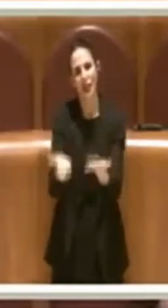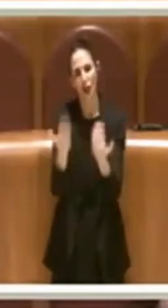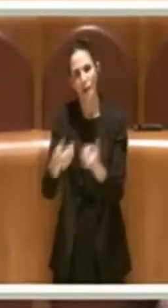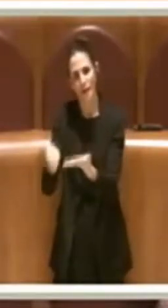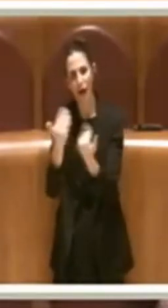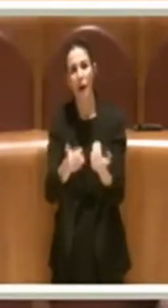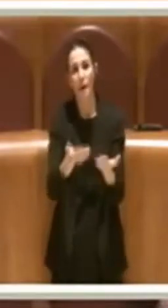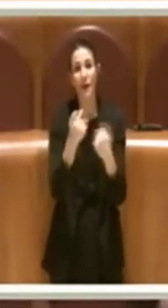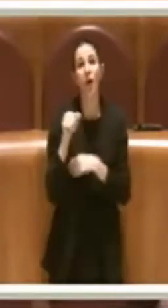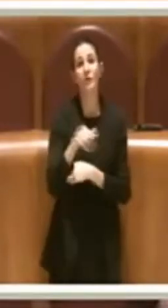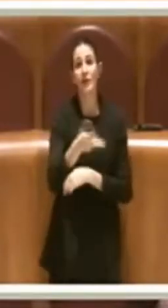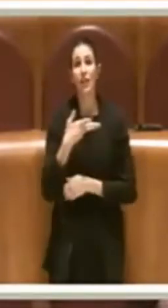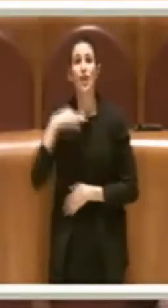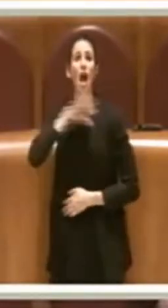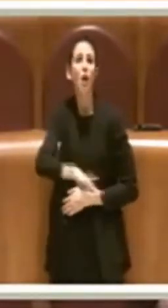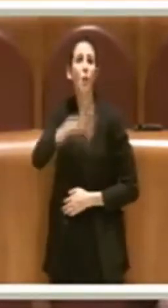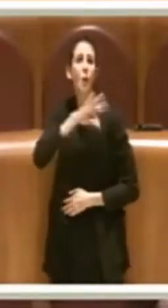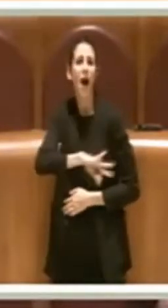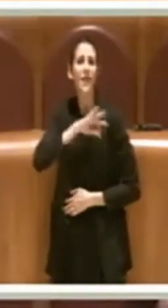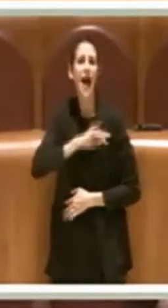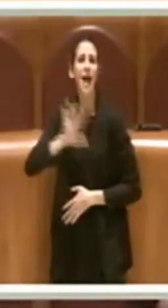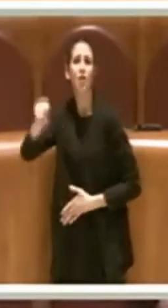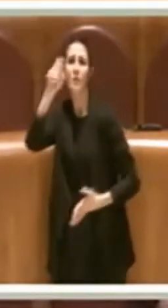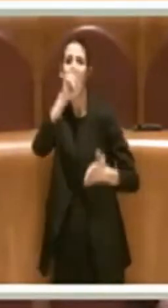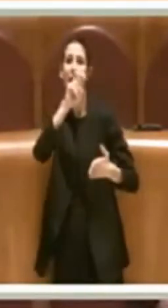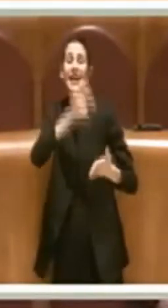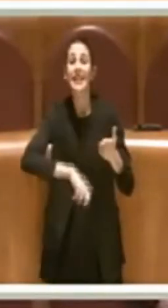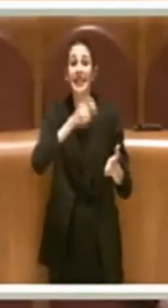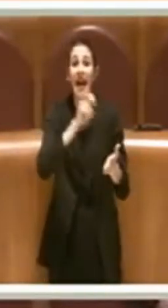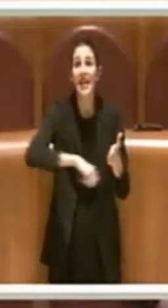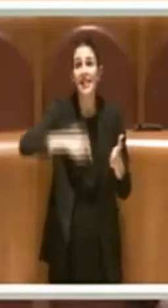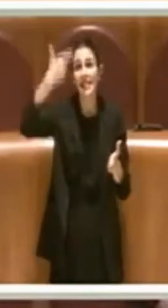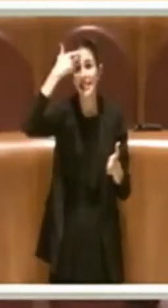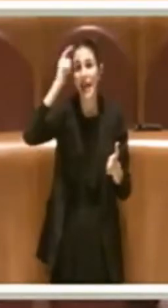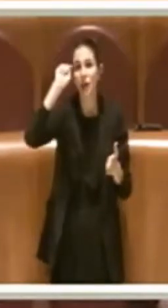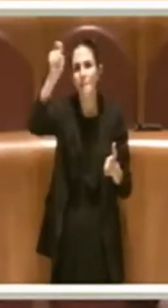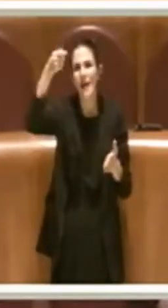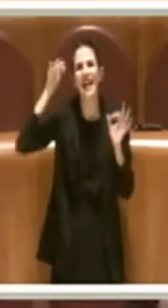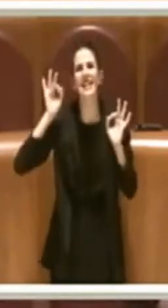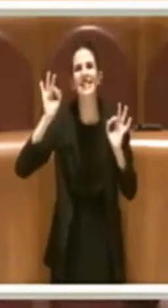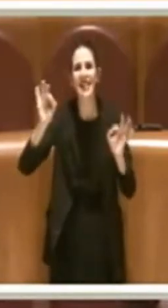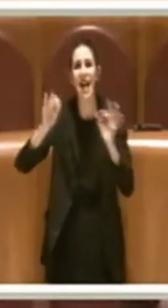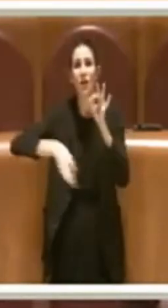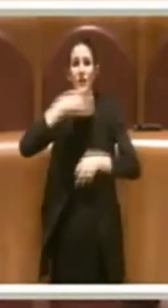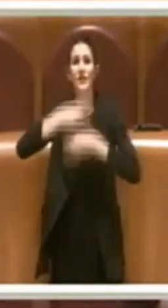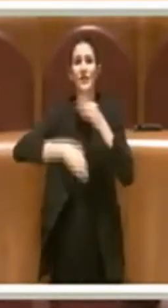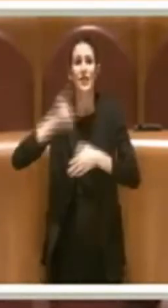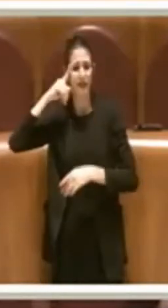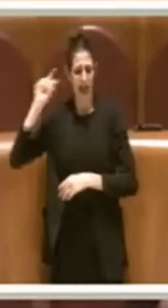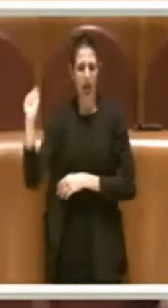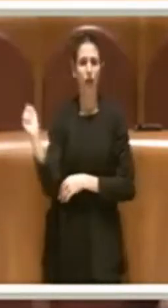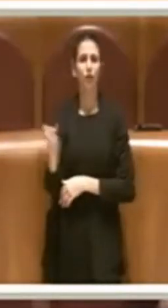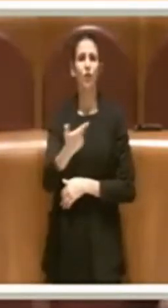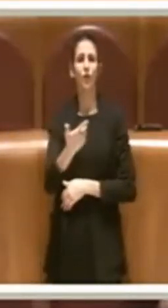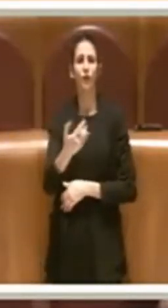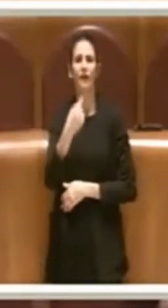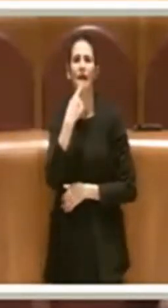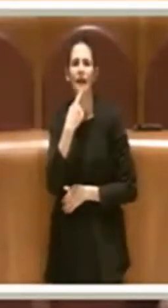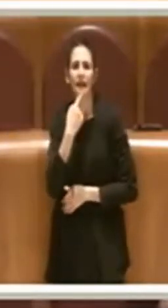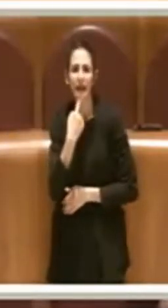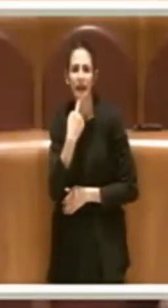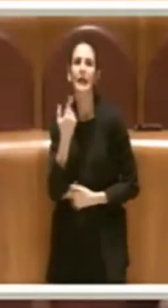avevano tutto il guadagno senza riversare nulla allo Stato, di fatto truffando non solo lo Stato stesso, ma anche chi giocava.